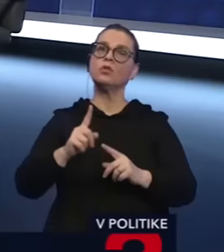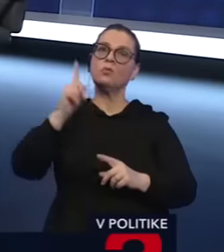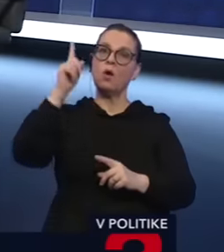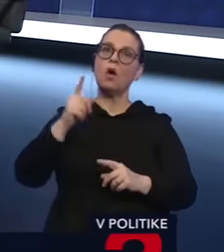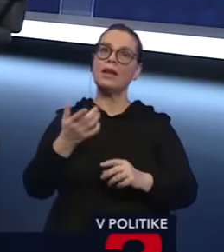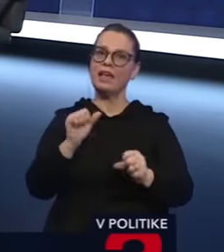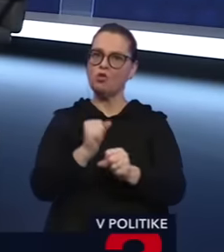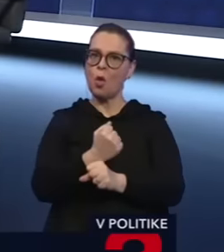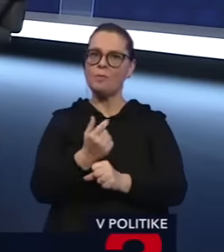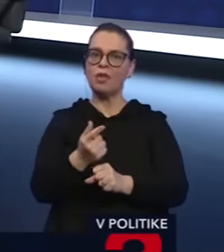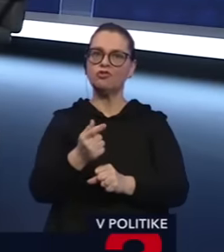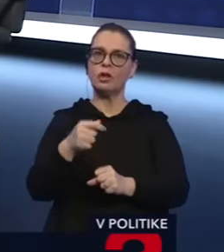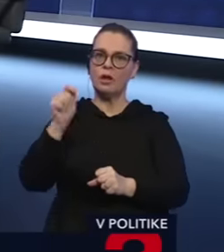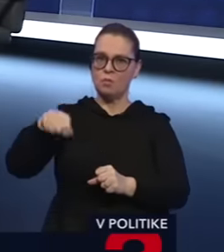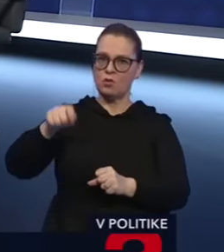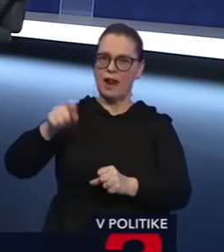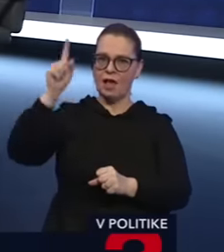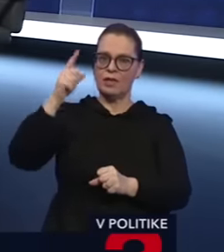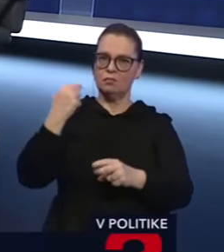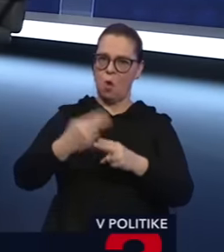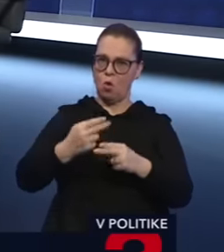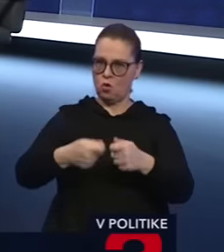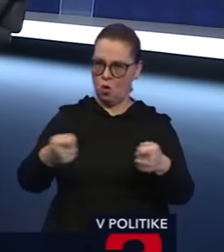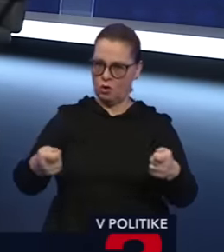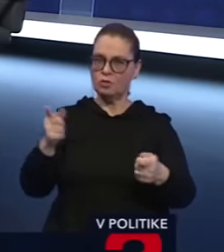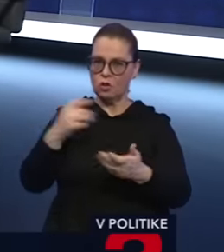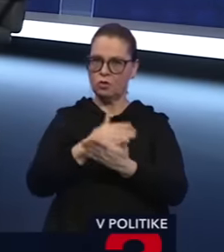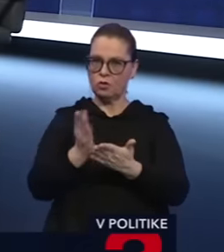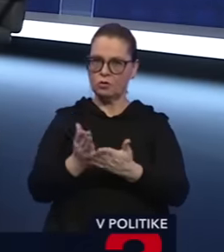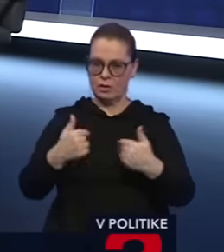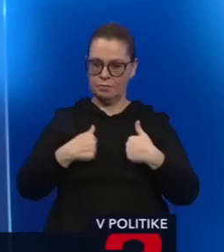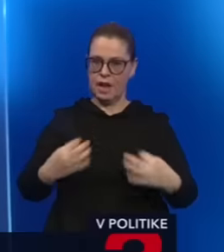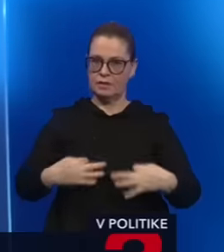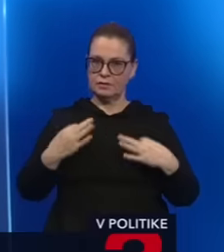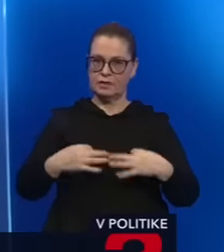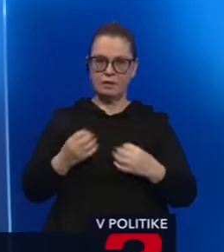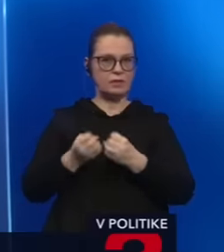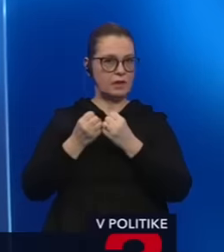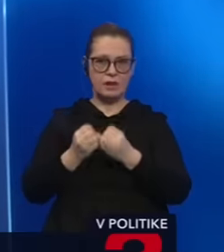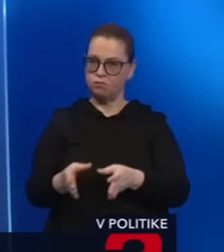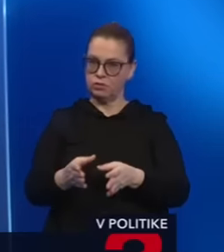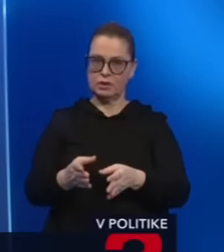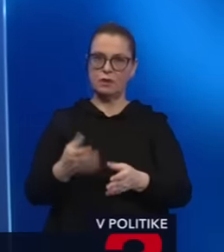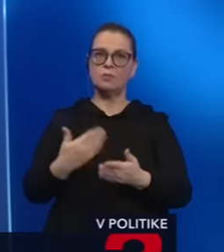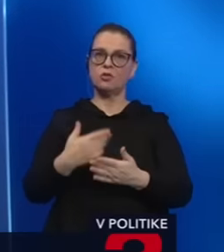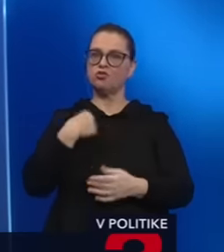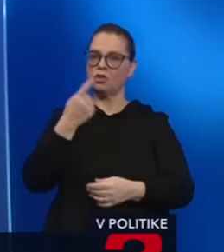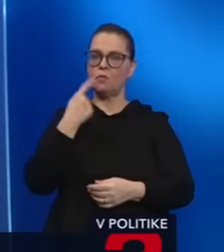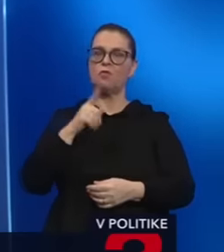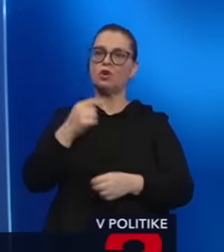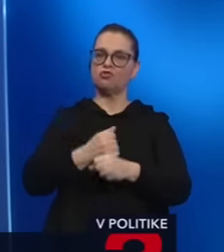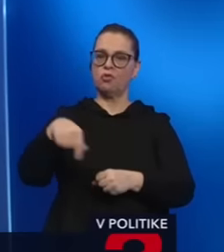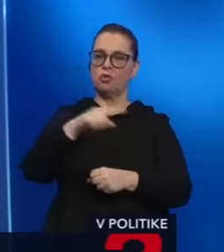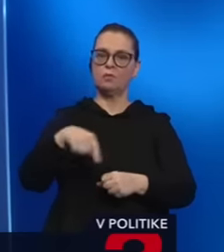to bol Dimeži Tužím? Zrazu ste si vybrali. Toto bol ten rozdiel. Mňa zdravého ste nepúšťali, pretože som hovoril, že to, čo